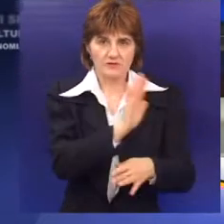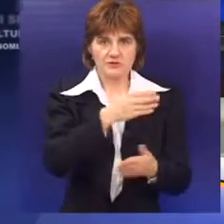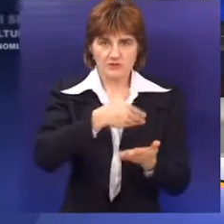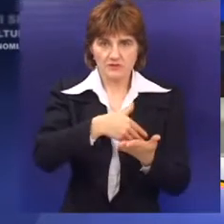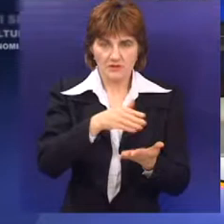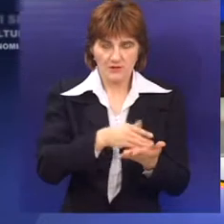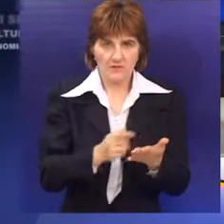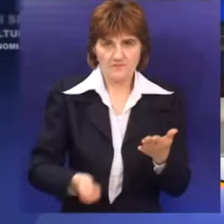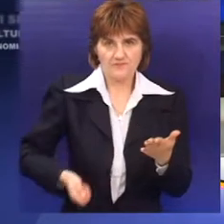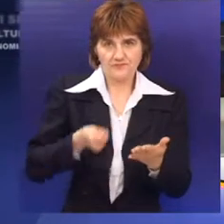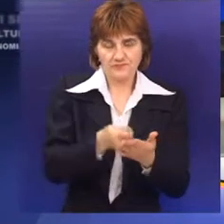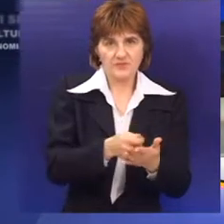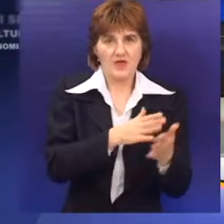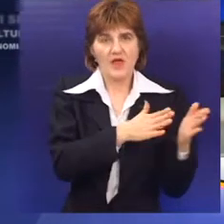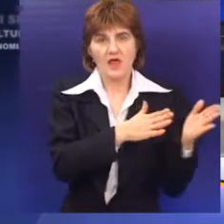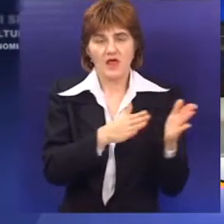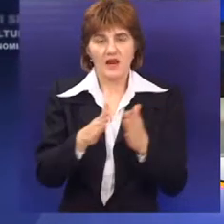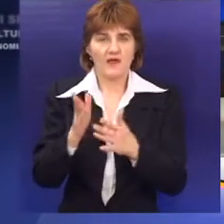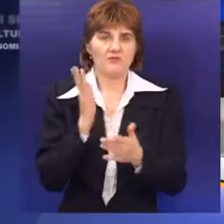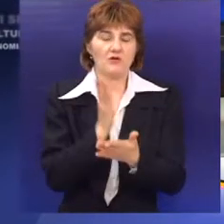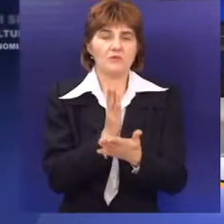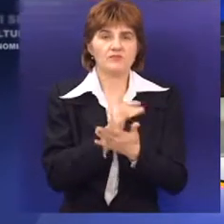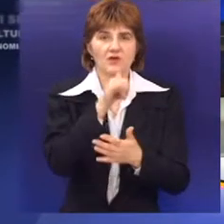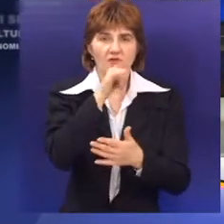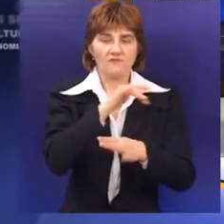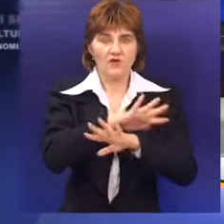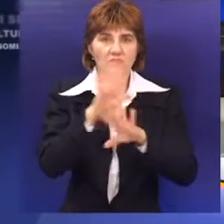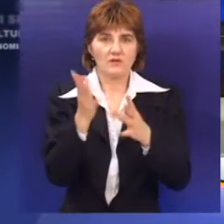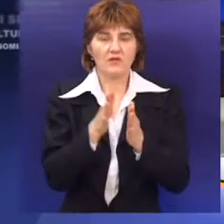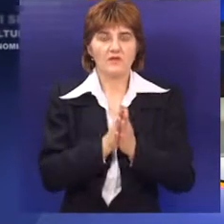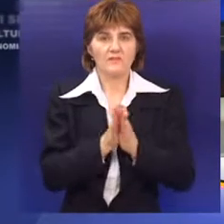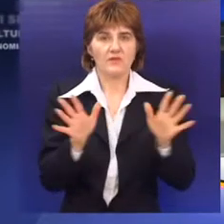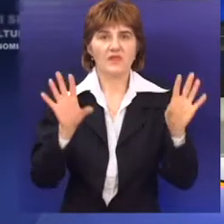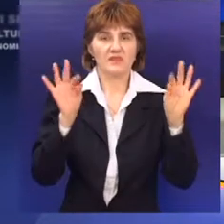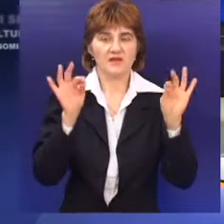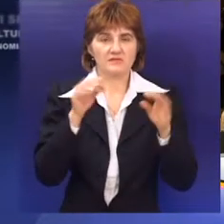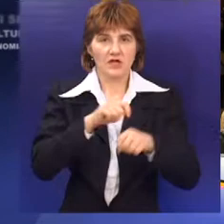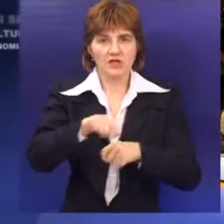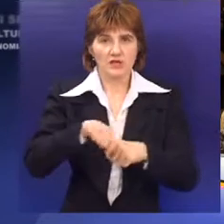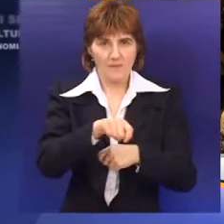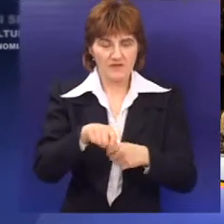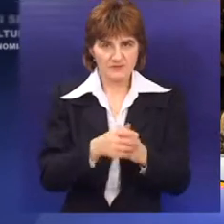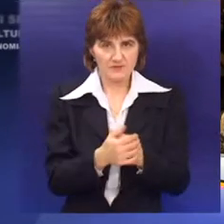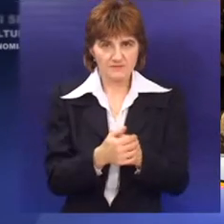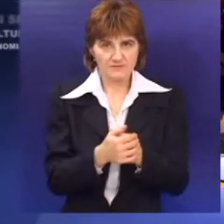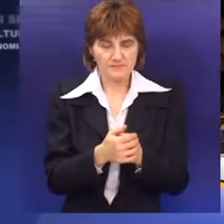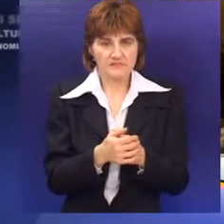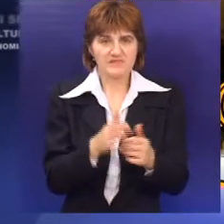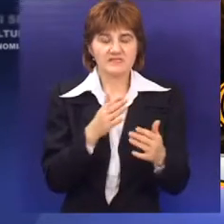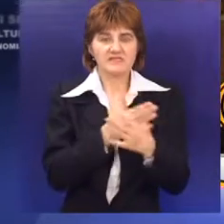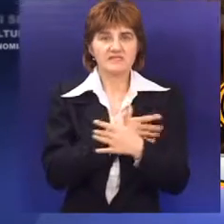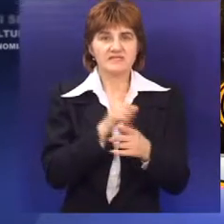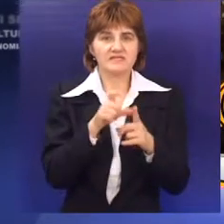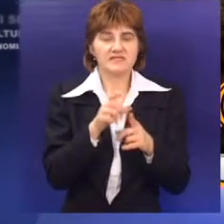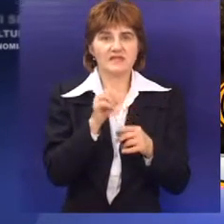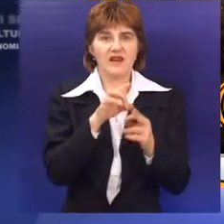Nakon ovih radova, redovno vodosnabdevanje imaće deset domaćinstava u pomenutoj ulici. Zdravko Matlak